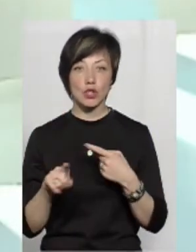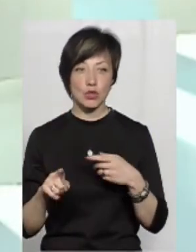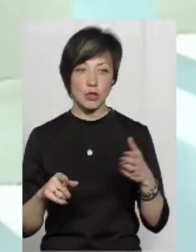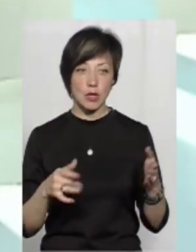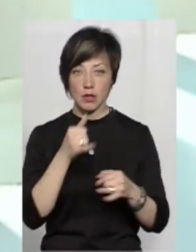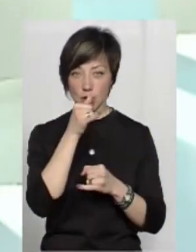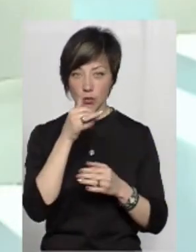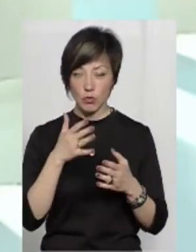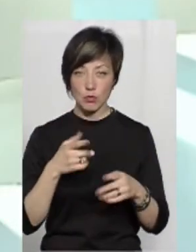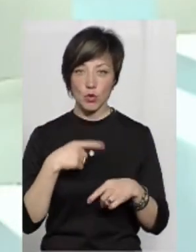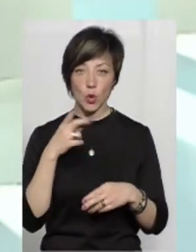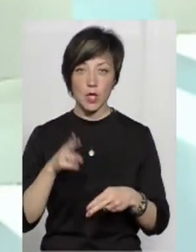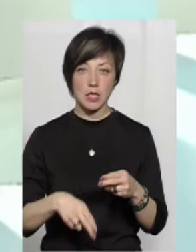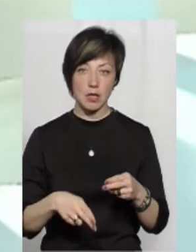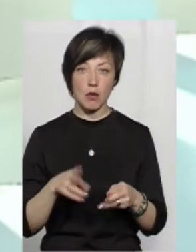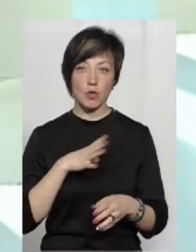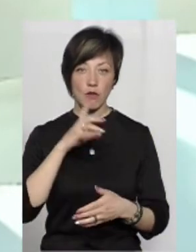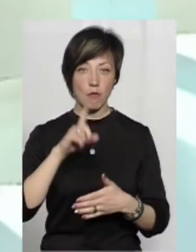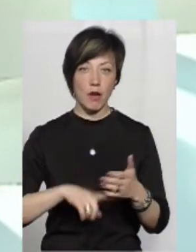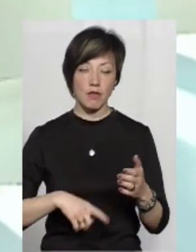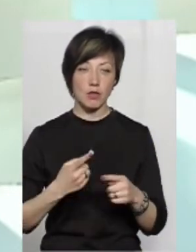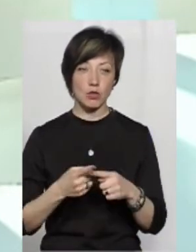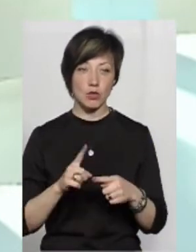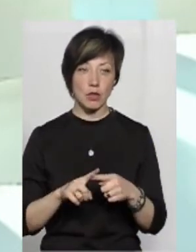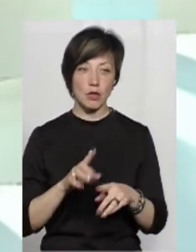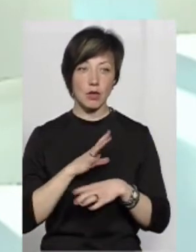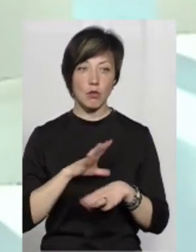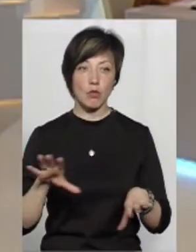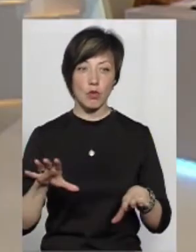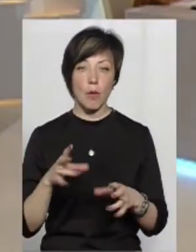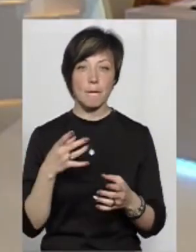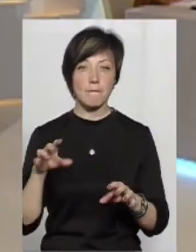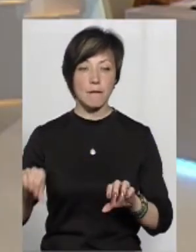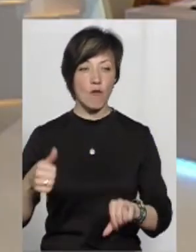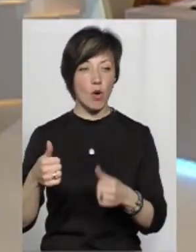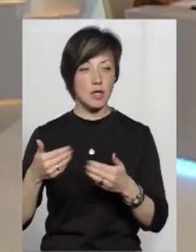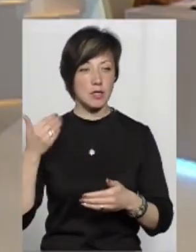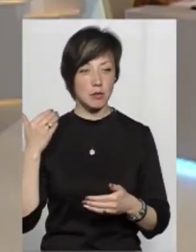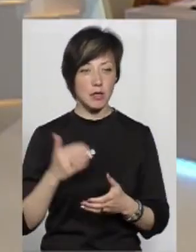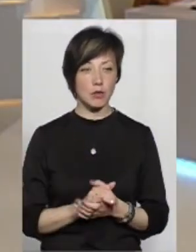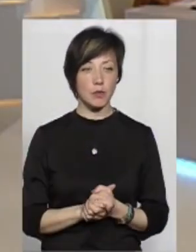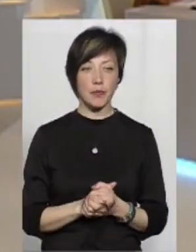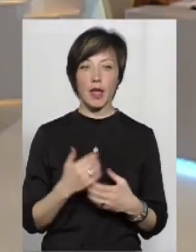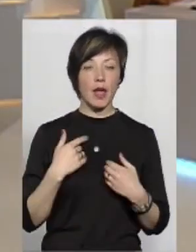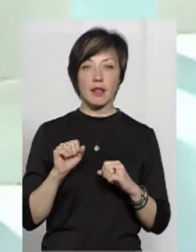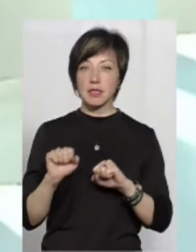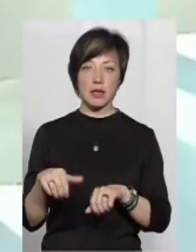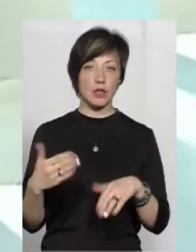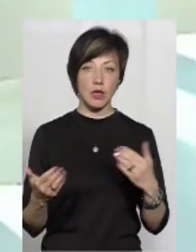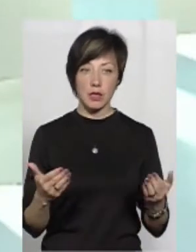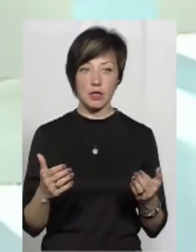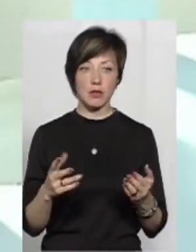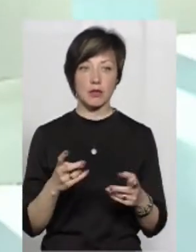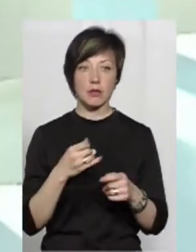ми не можемо до кінця бути впевнені, що не було провокації напередодні. Я не захищаю ні одних,